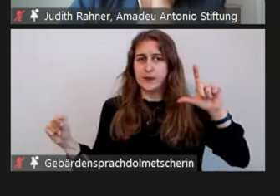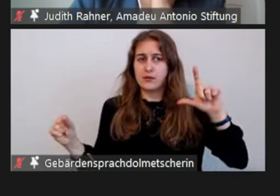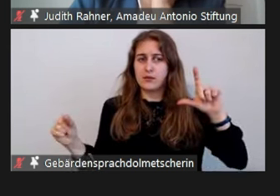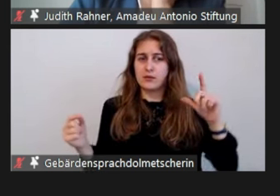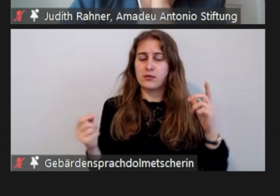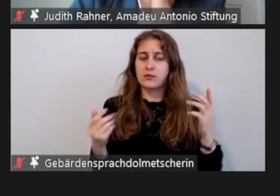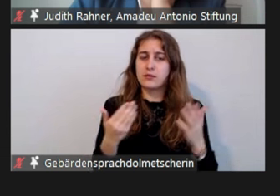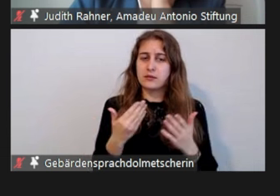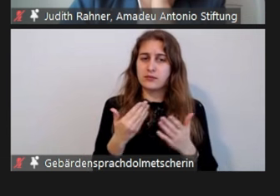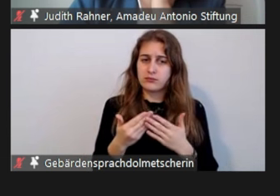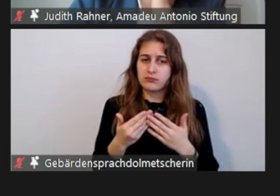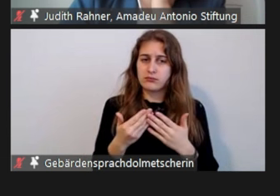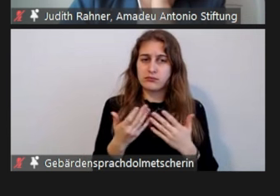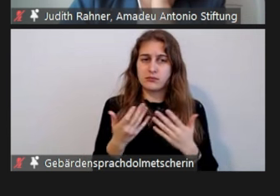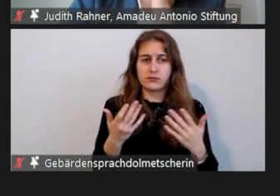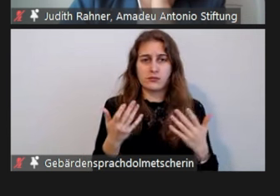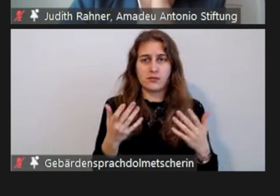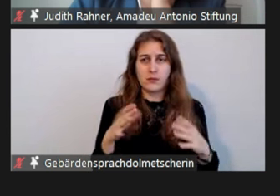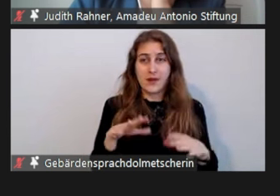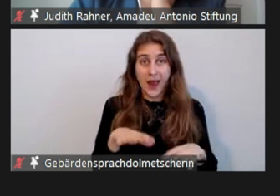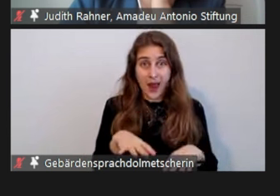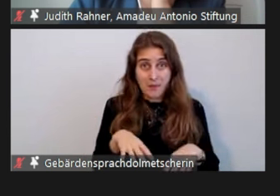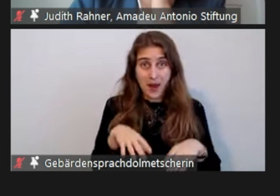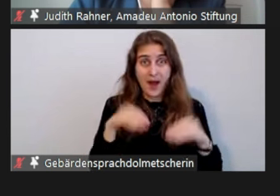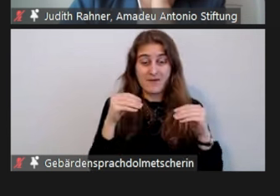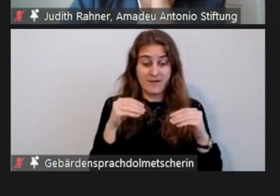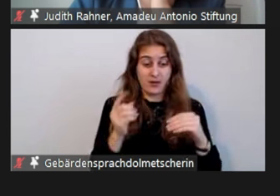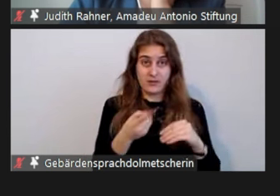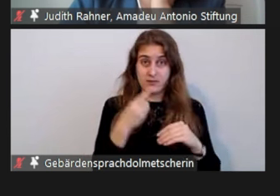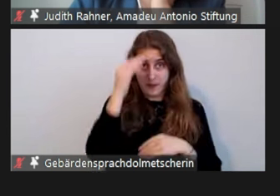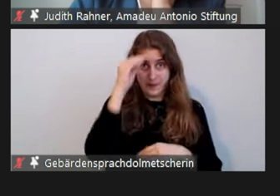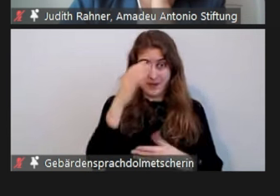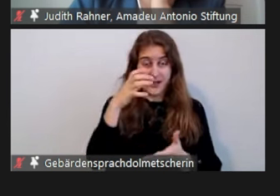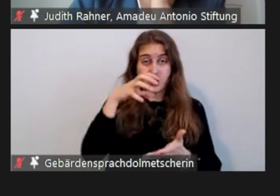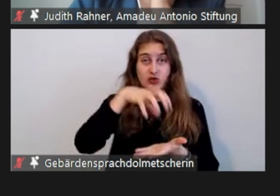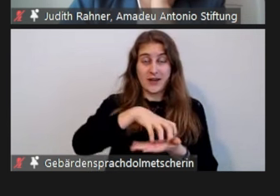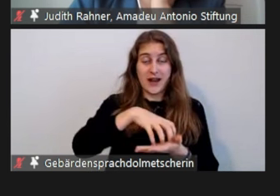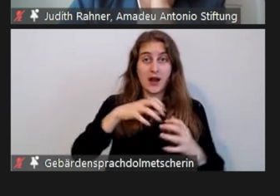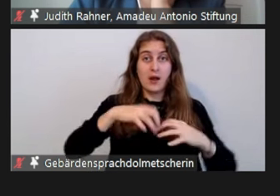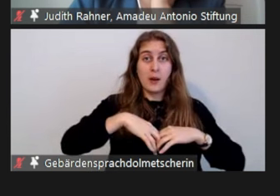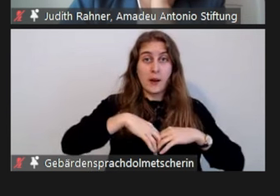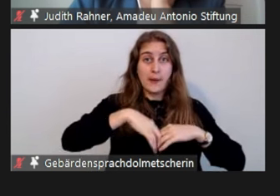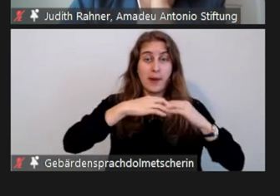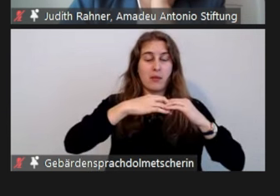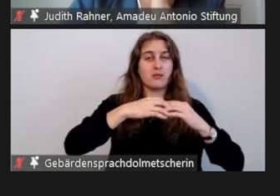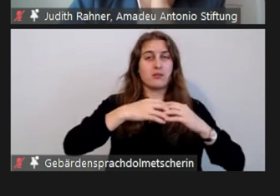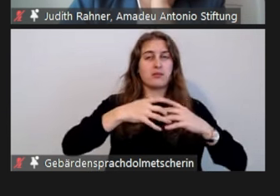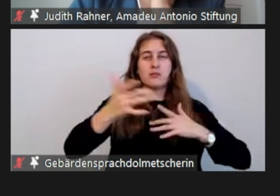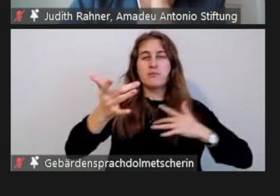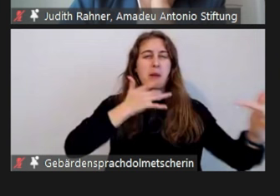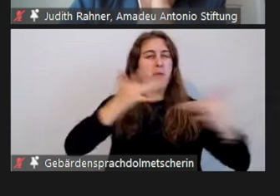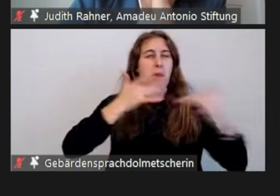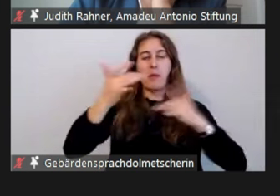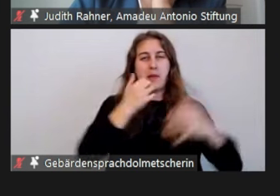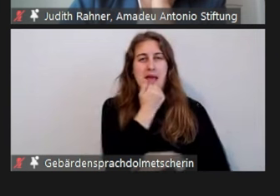oder die Angriffe auf uns zum Start der Meldestelle gehabt haben. Zum einen selbstverständlich auf die Anzahl der